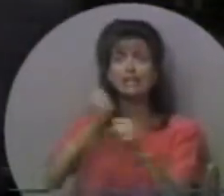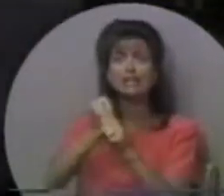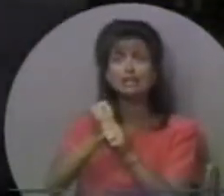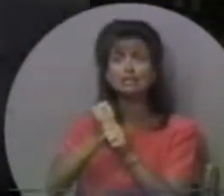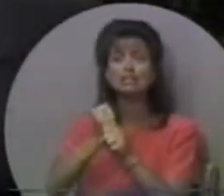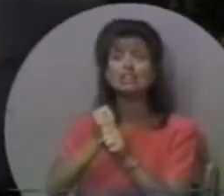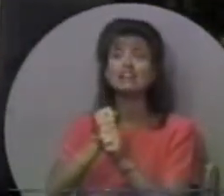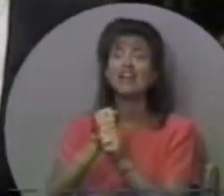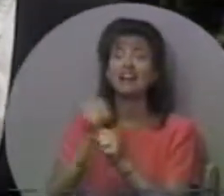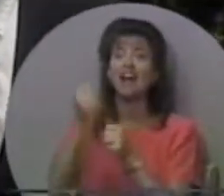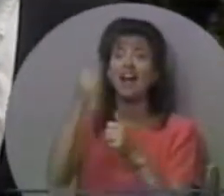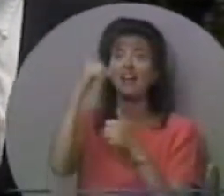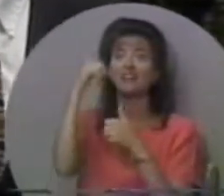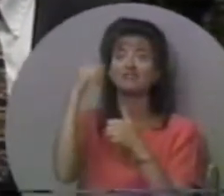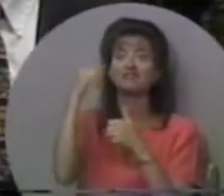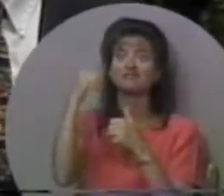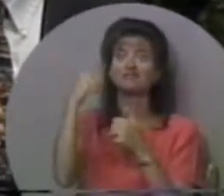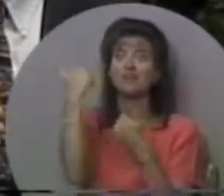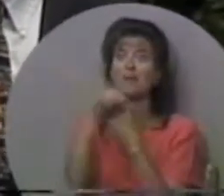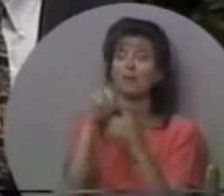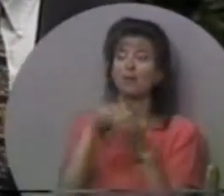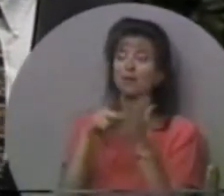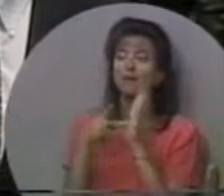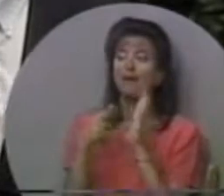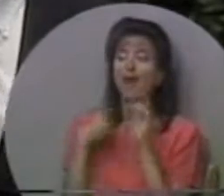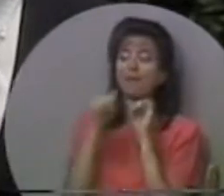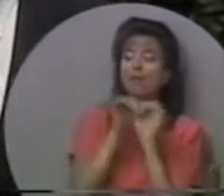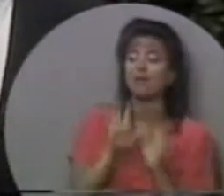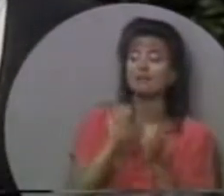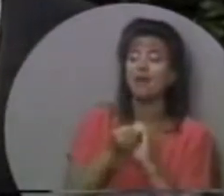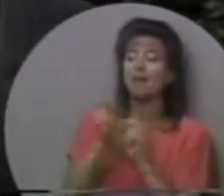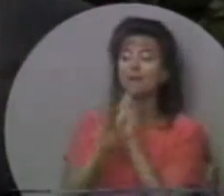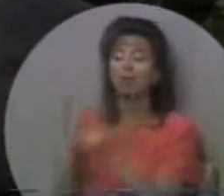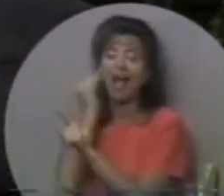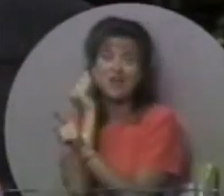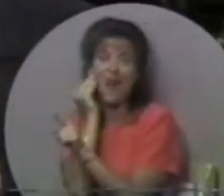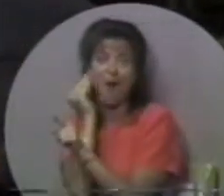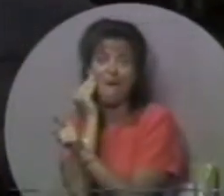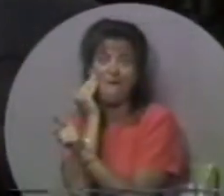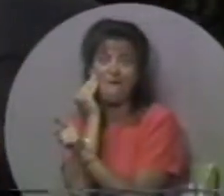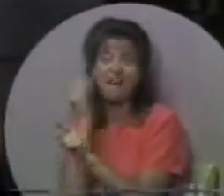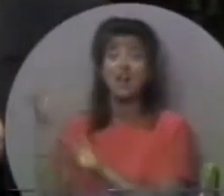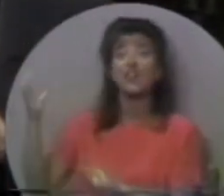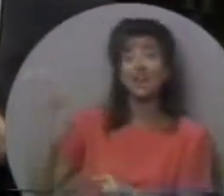А недавно я навчився, що це означає благословіння через поєднання, асоціацію.